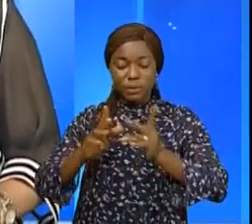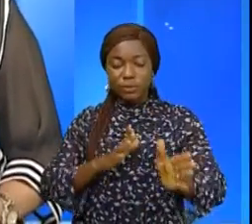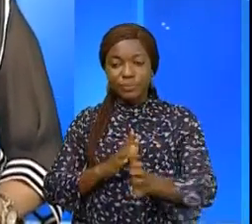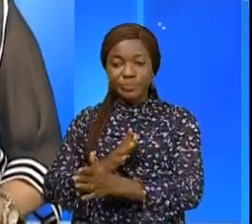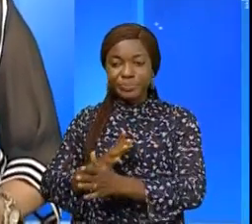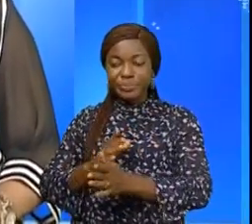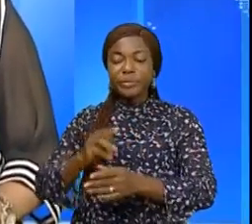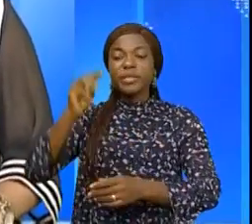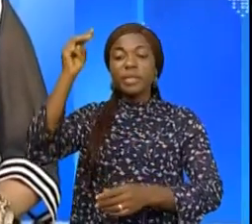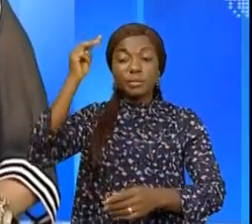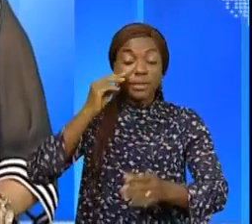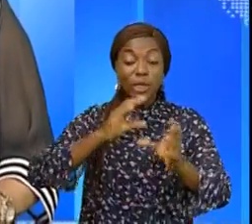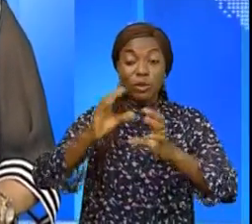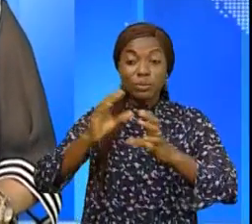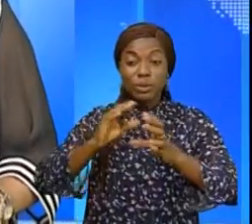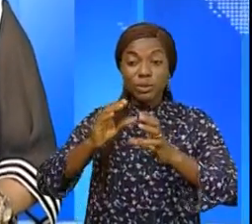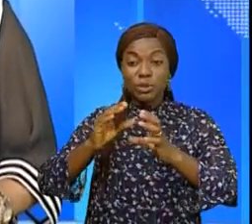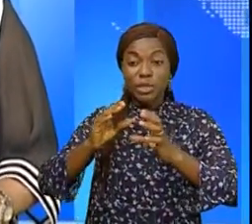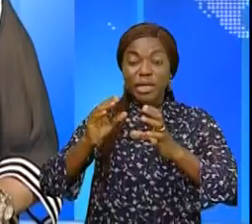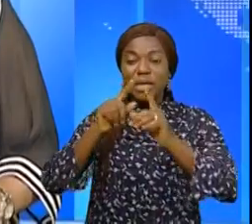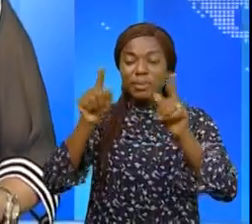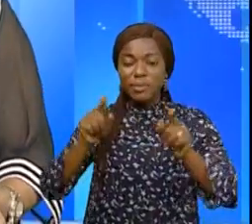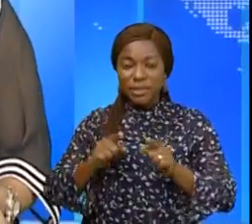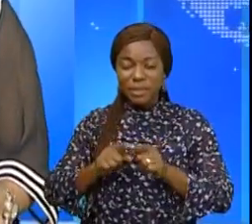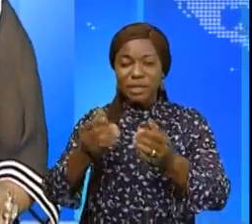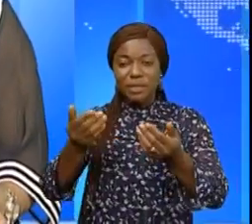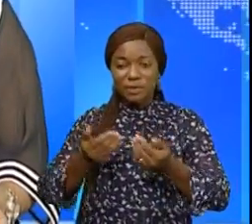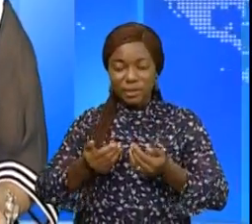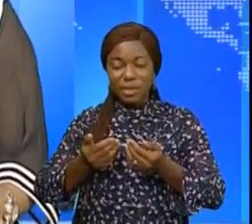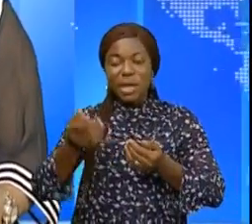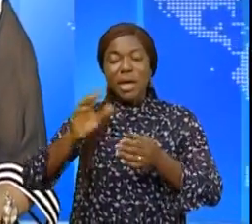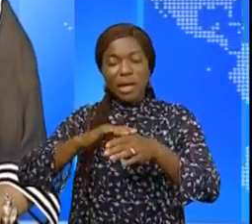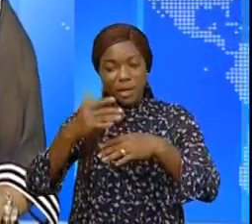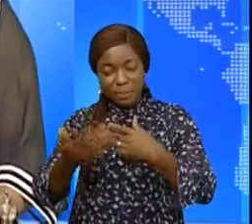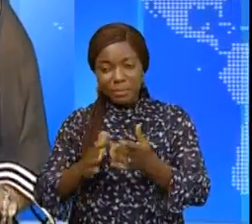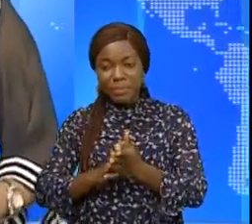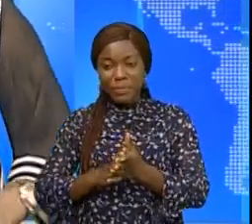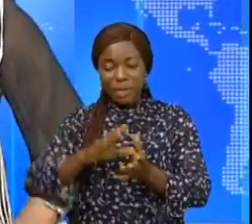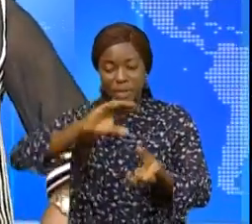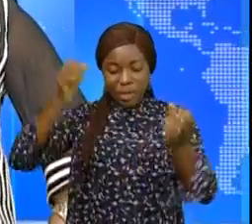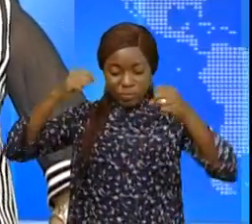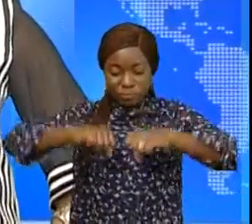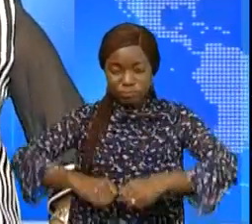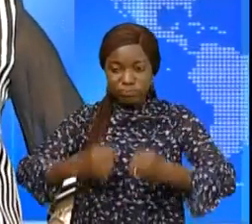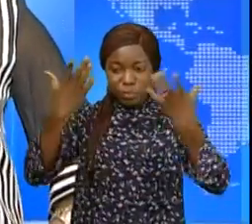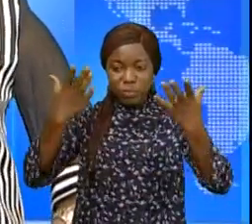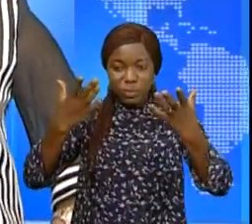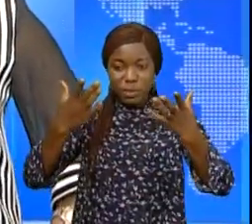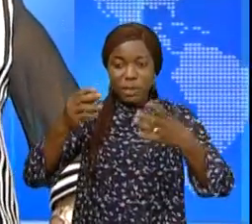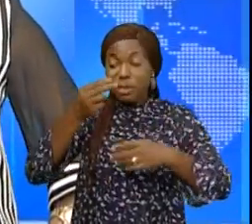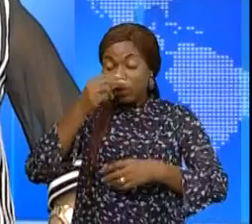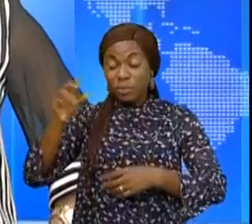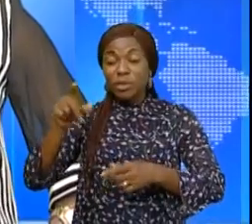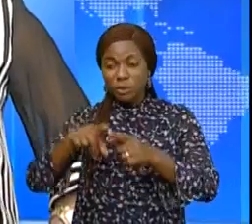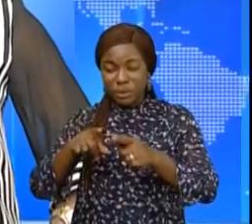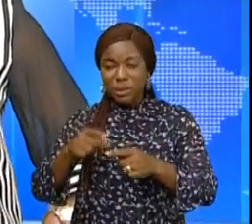la communication et des médias, Patrick Mouyaya, vient de faire l'état des lieux après l'éruption volcanique à Goma. Il a par la même occasion annoncé les